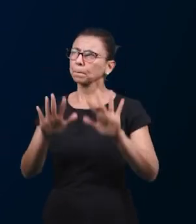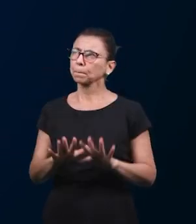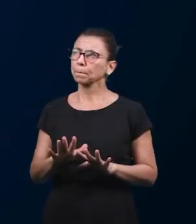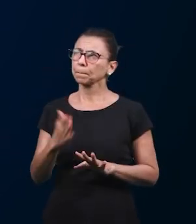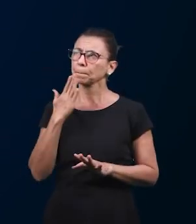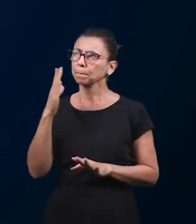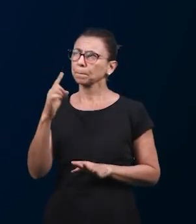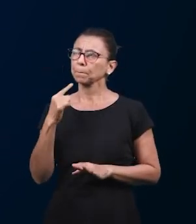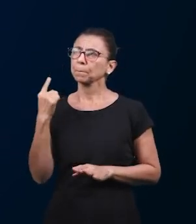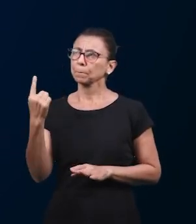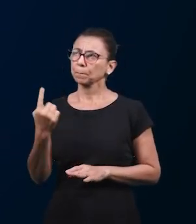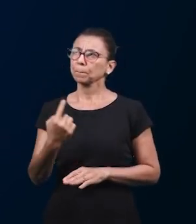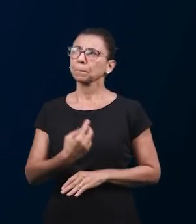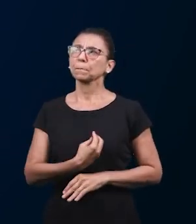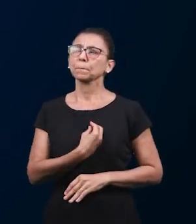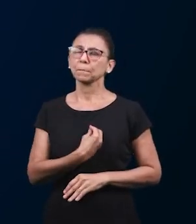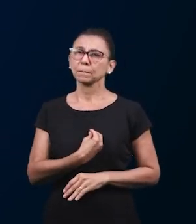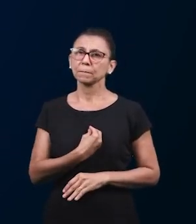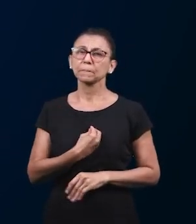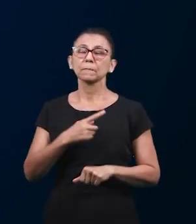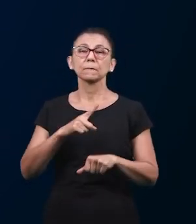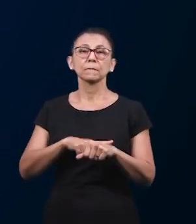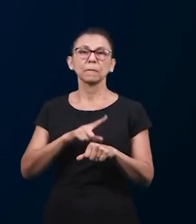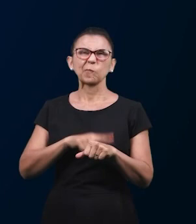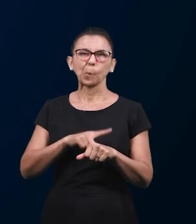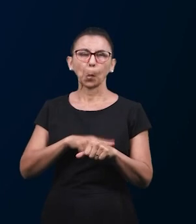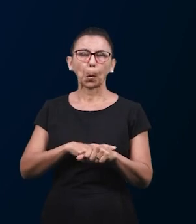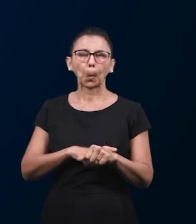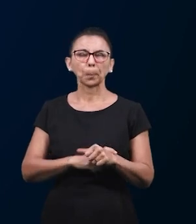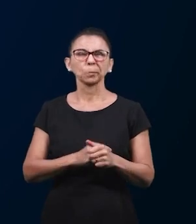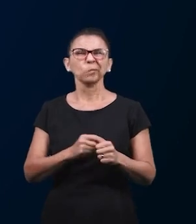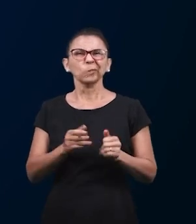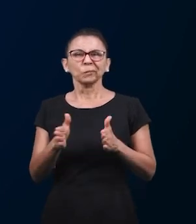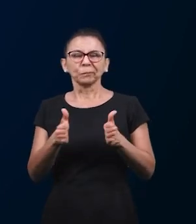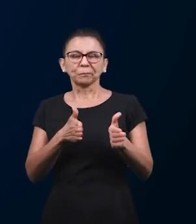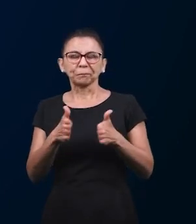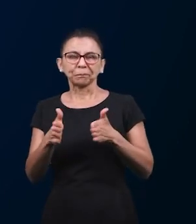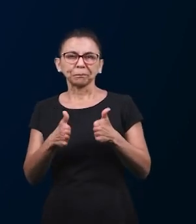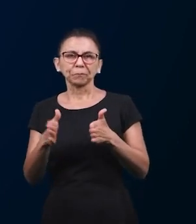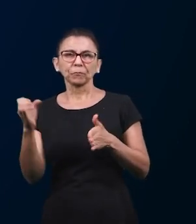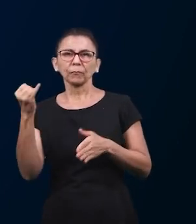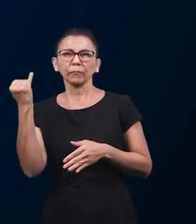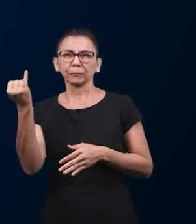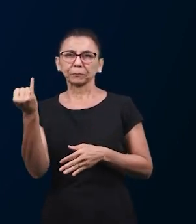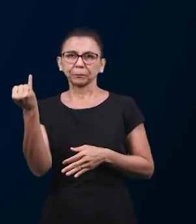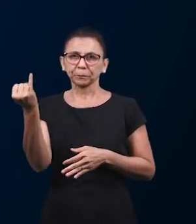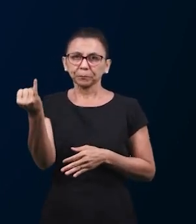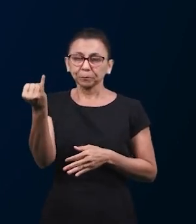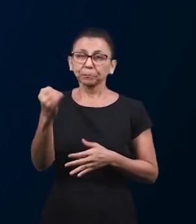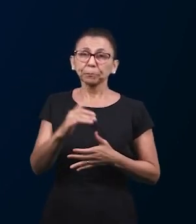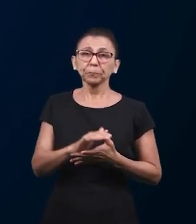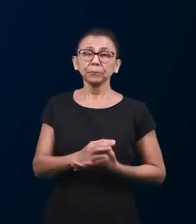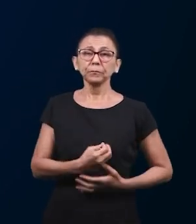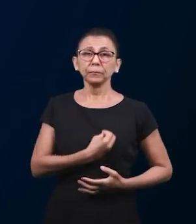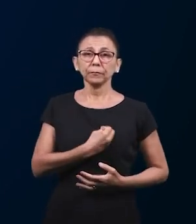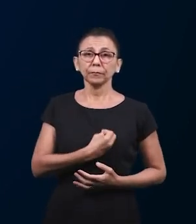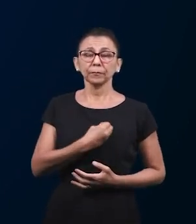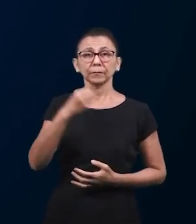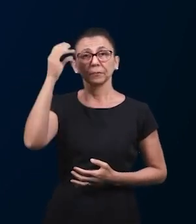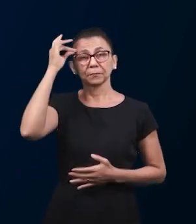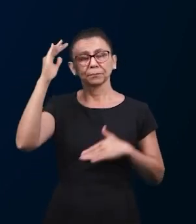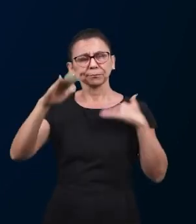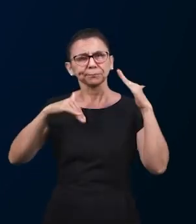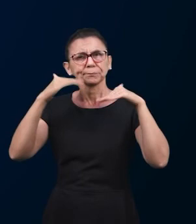благодарим тебя за твои благословения для нас нашей жизни и за эту трансляцию за то что так